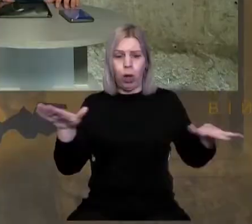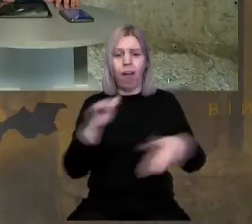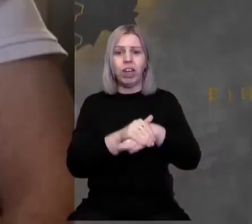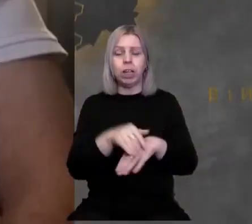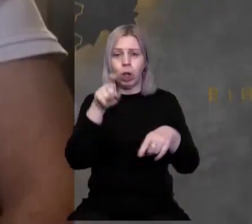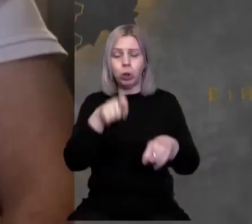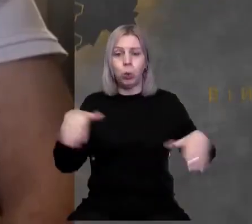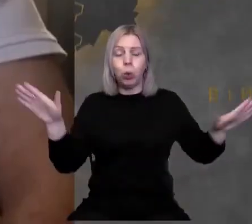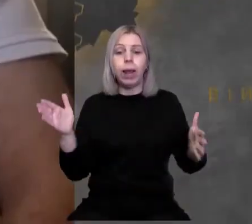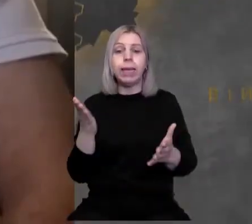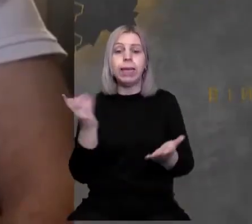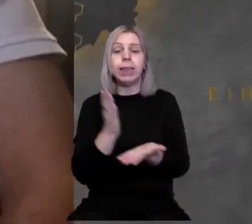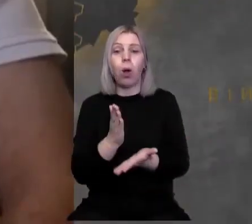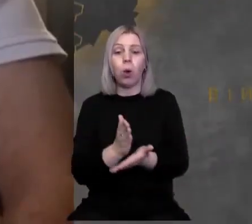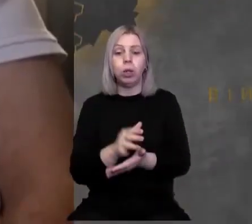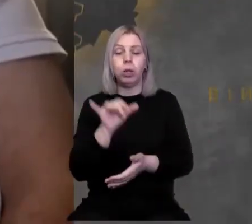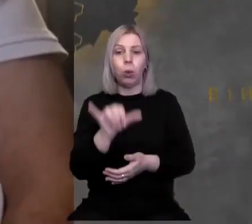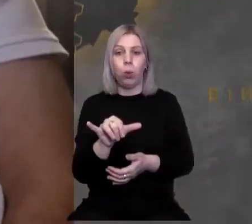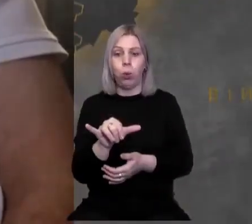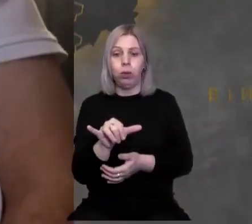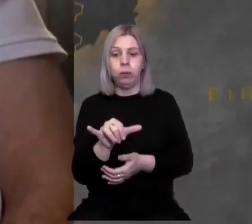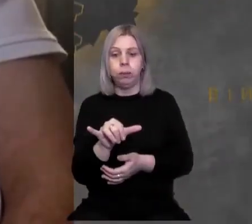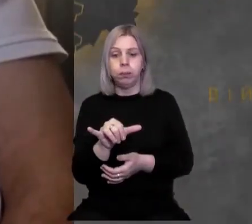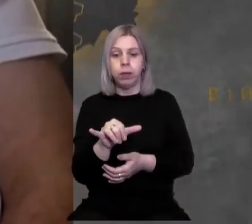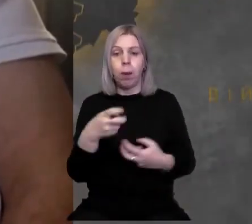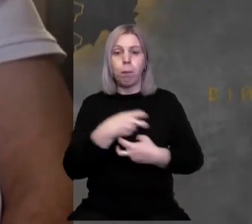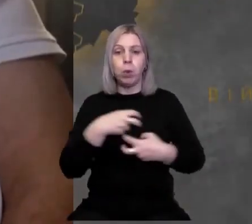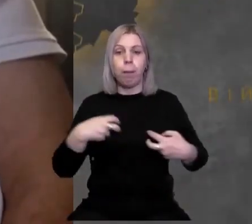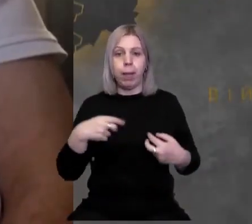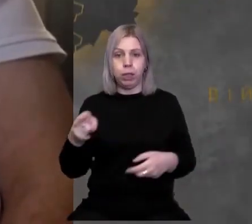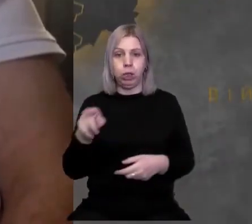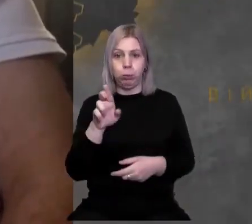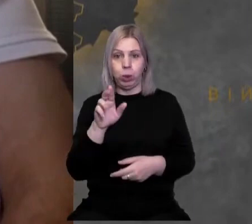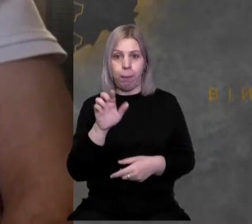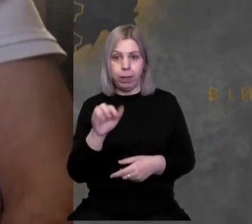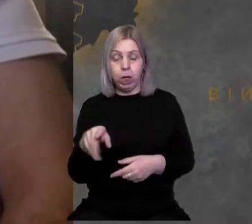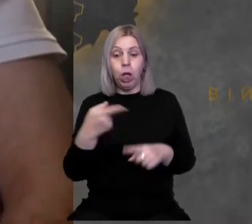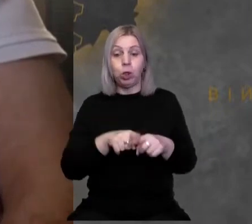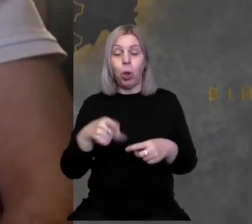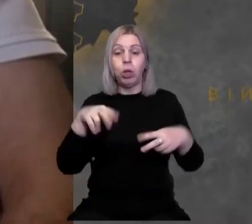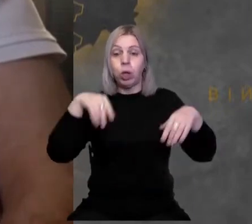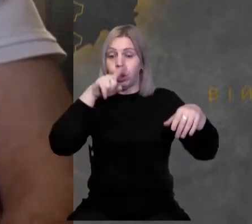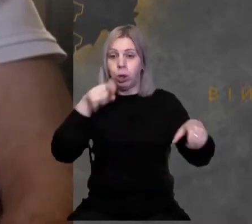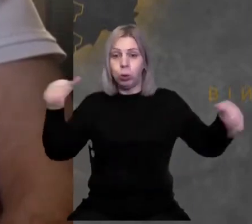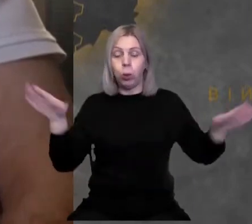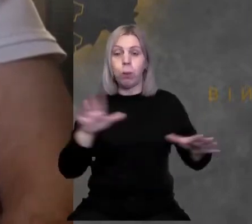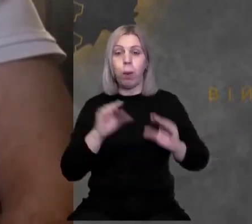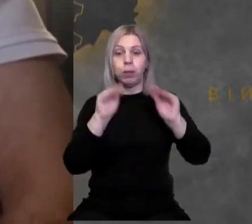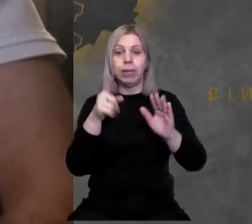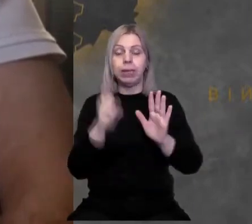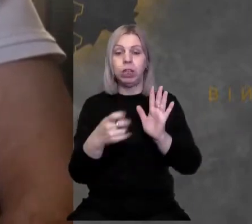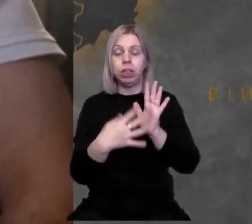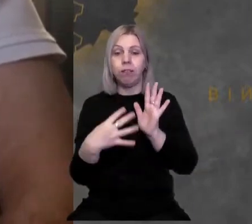фактично Турула, який знаходиться сьогодні у Будапешті. Тобто той Турул, який був поставлений в